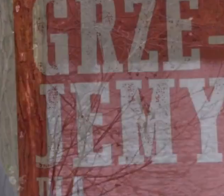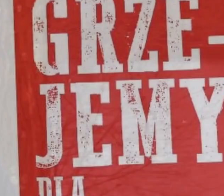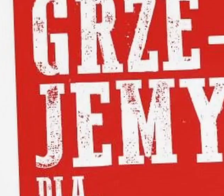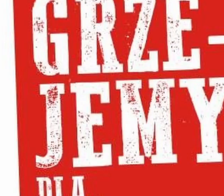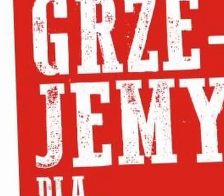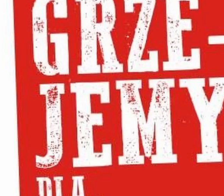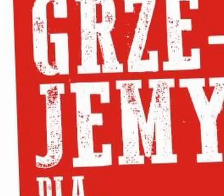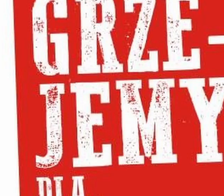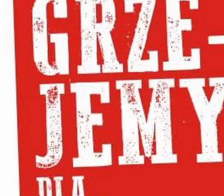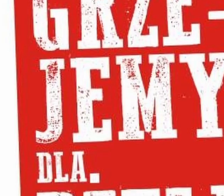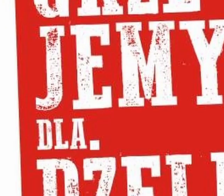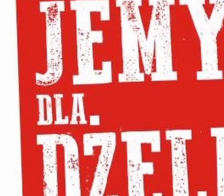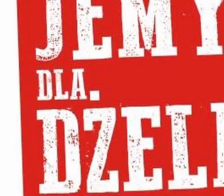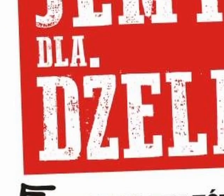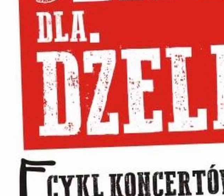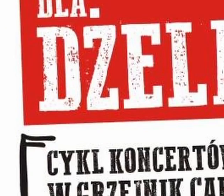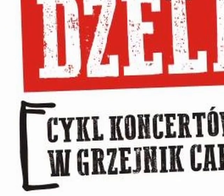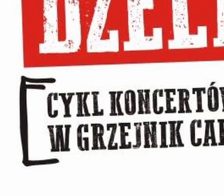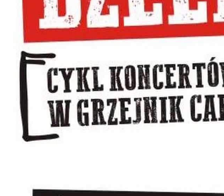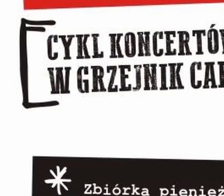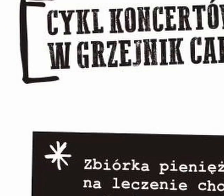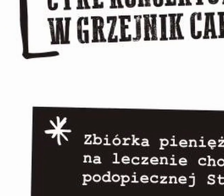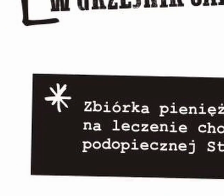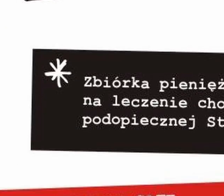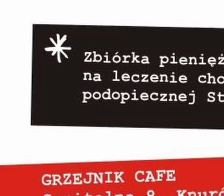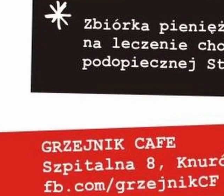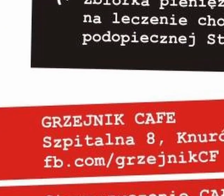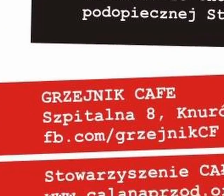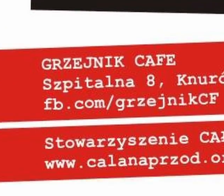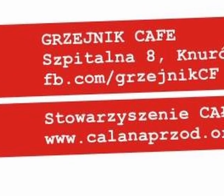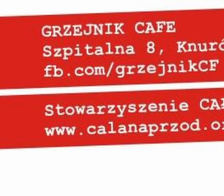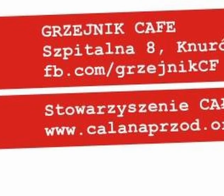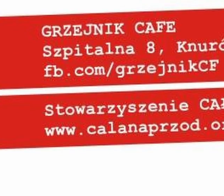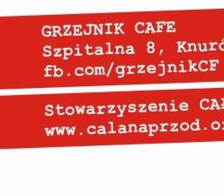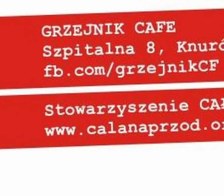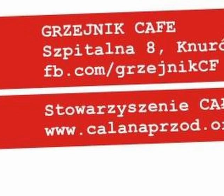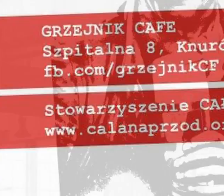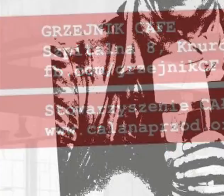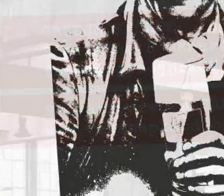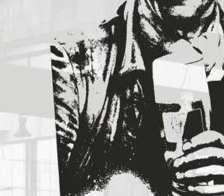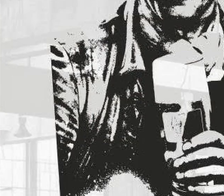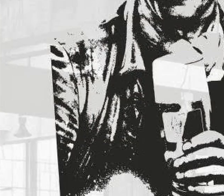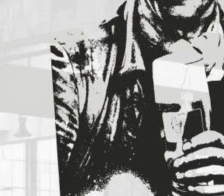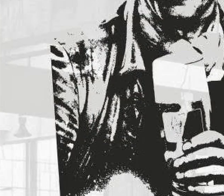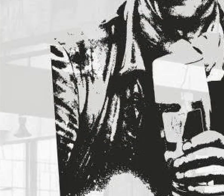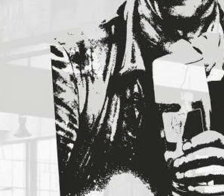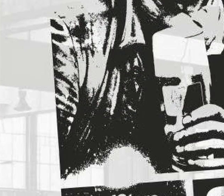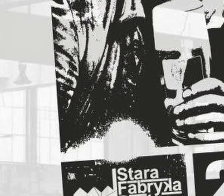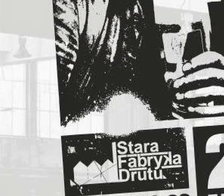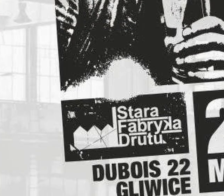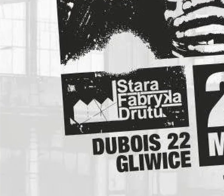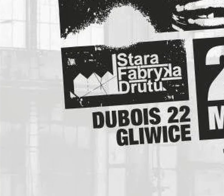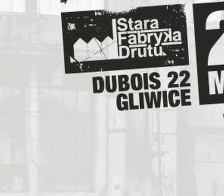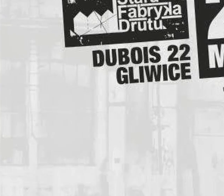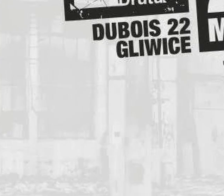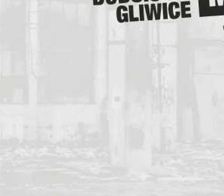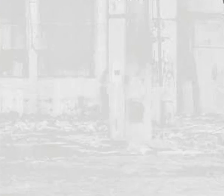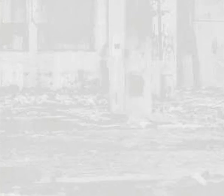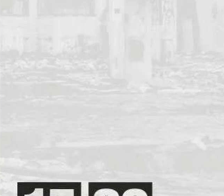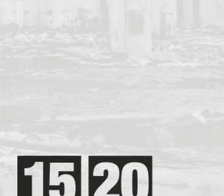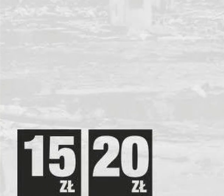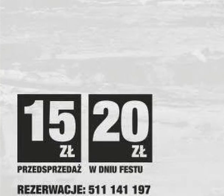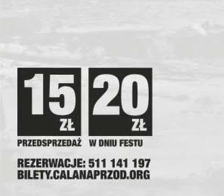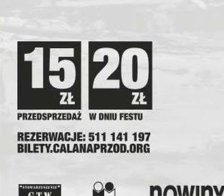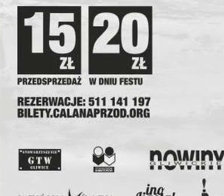plakat, drugi znał się na muzyce, to zaprosił jakieś zespoły. Trzeci korespondował z artystami